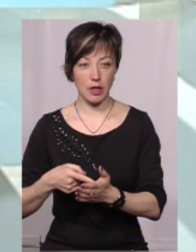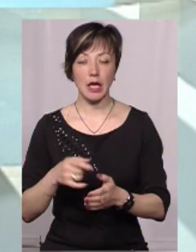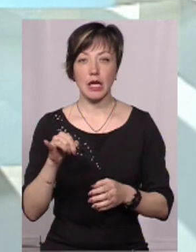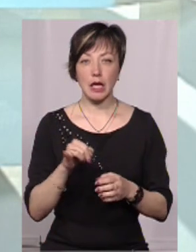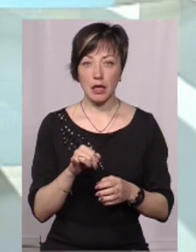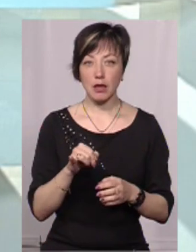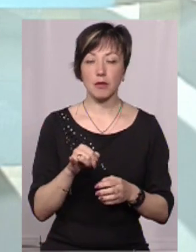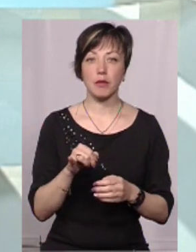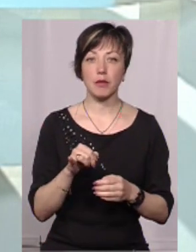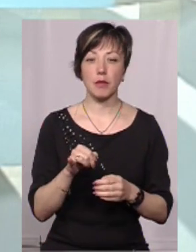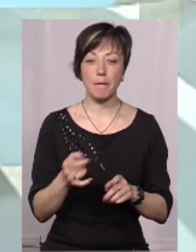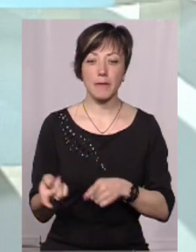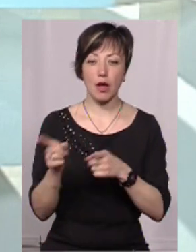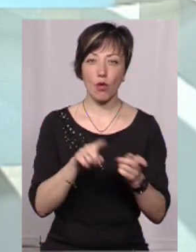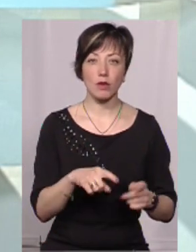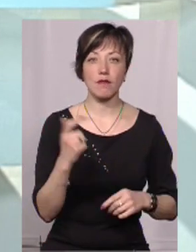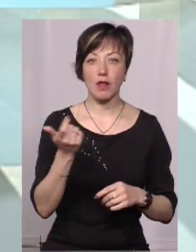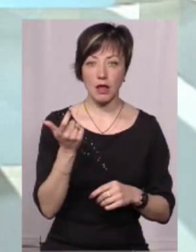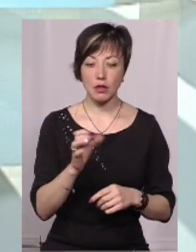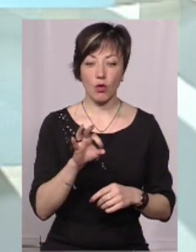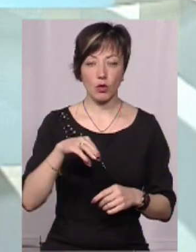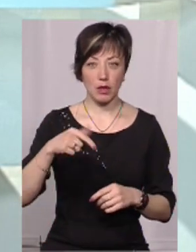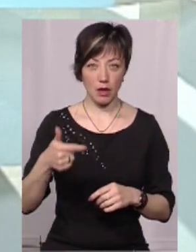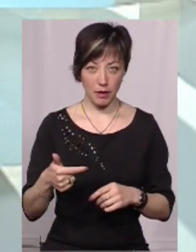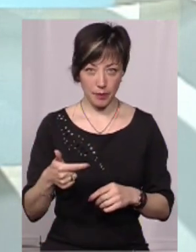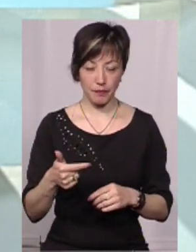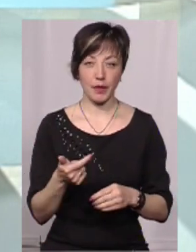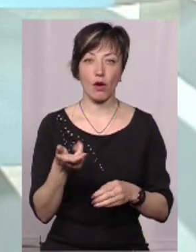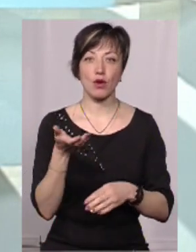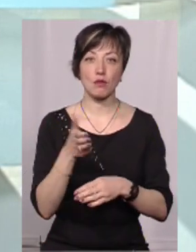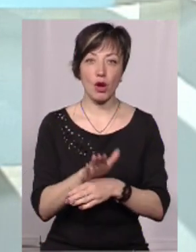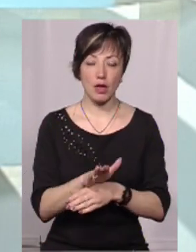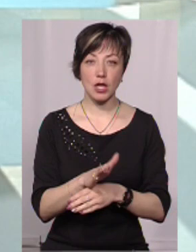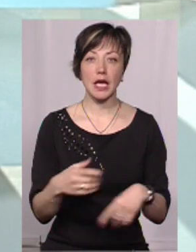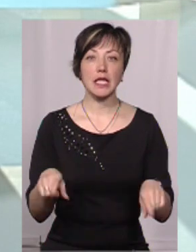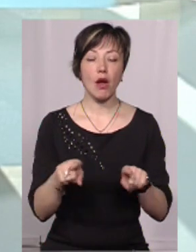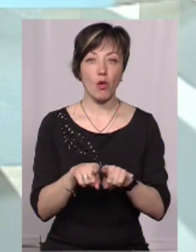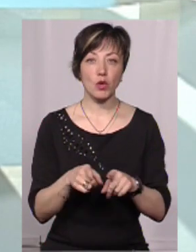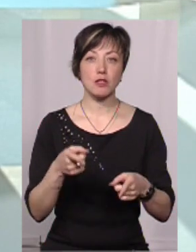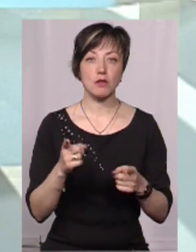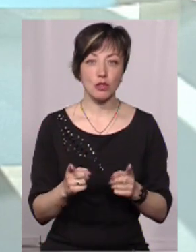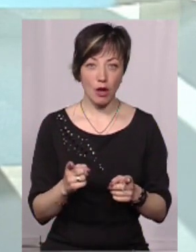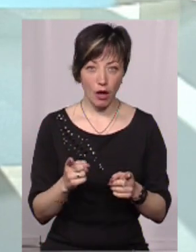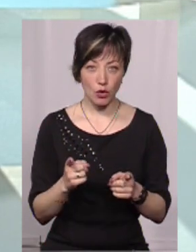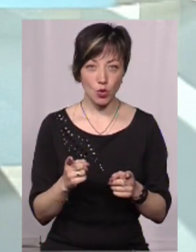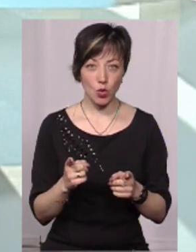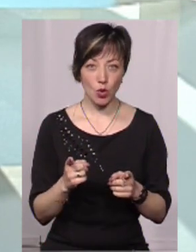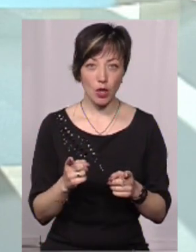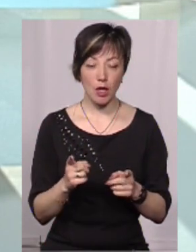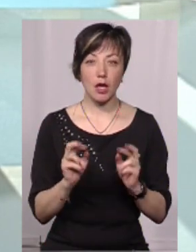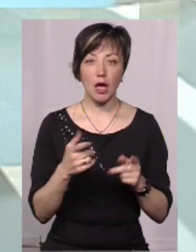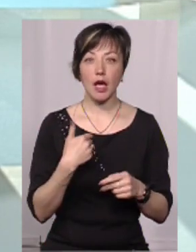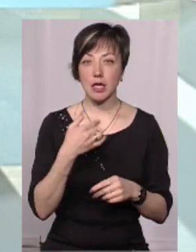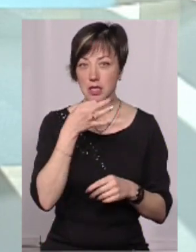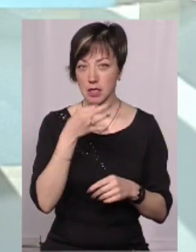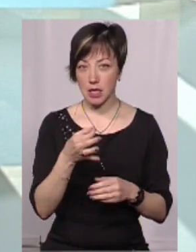переходить у власність саме об'єднаних територіальної громади, у розпорядження. Також, звичайно, як я